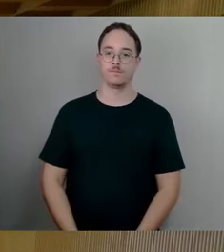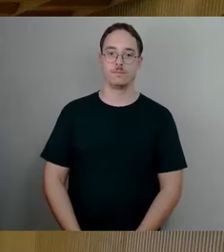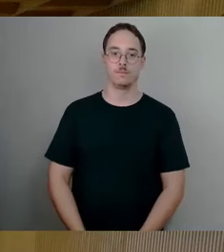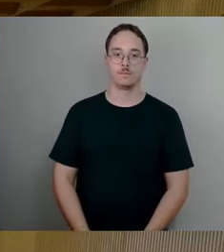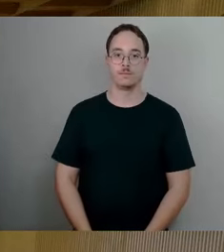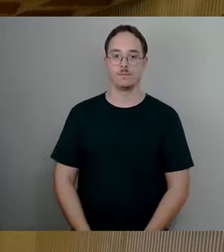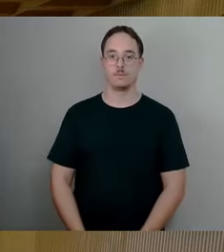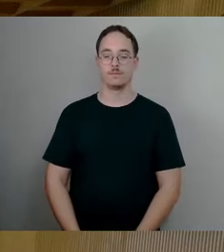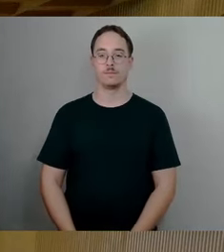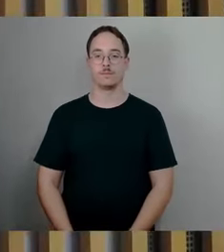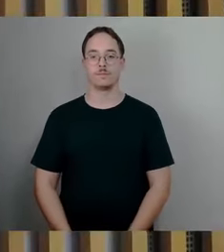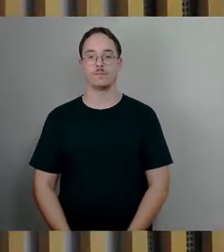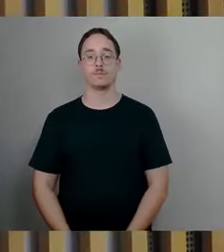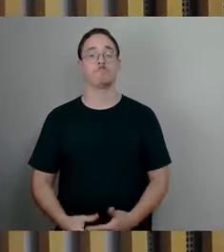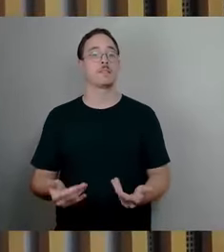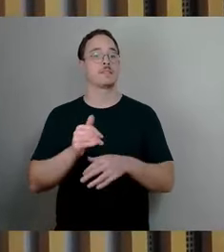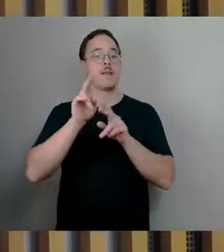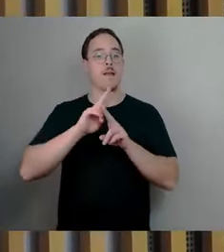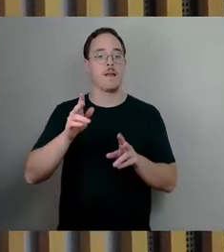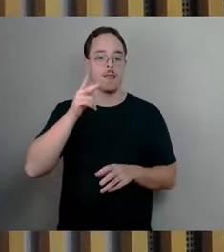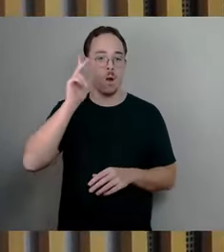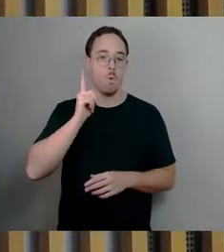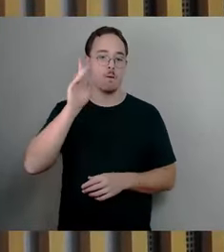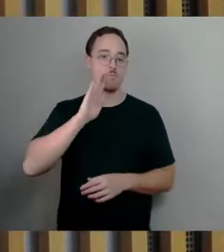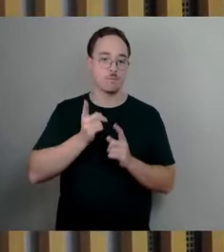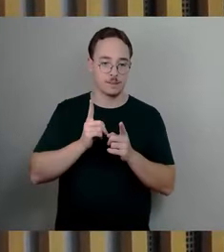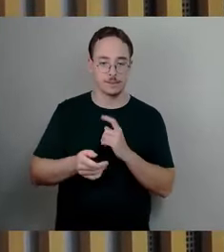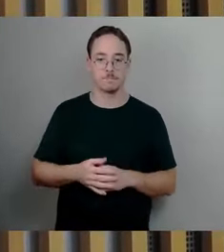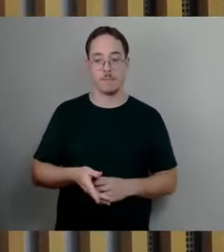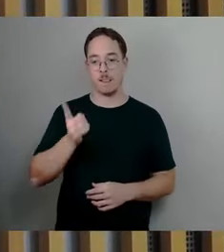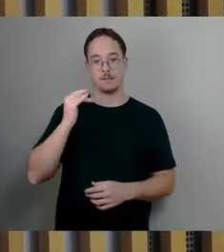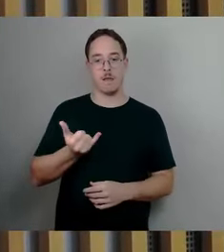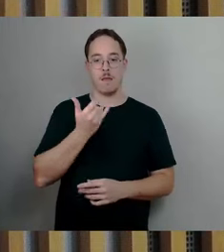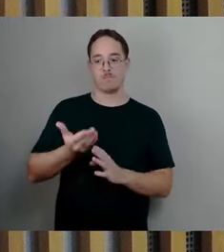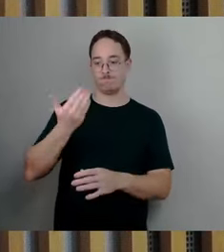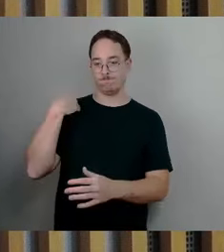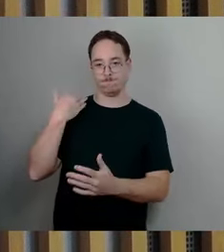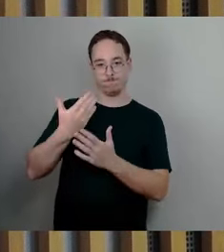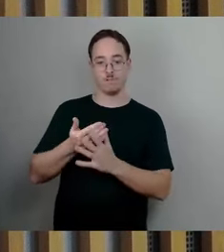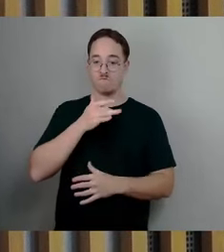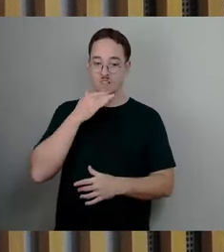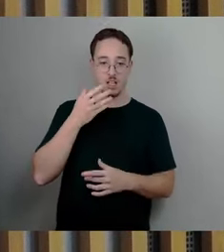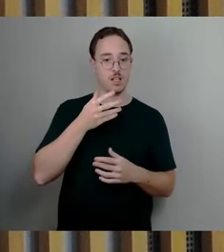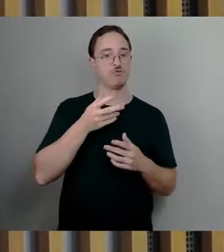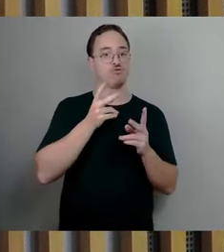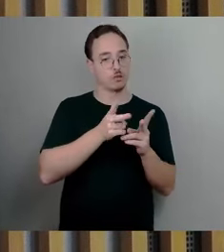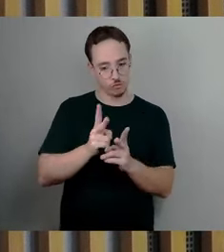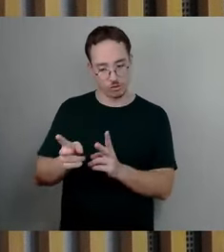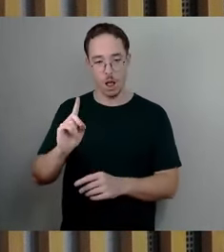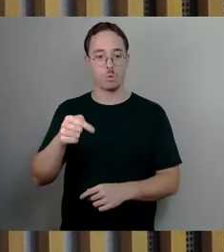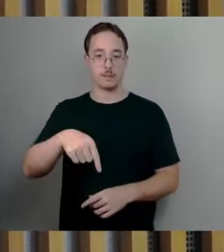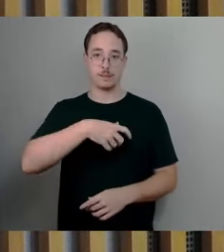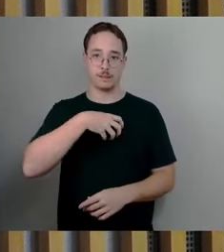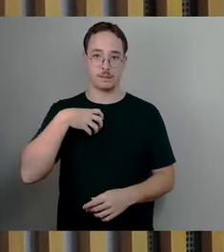Sehr geehrter Herr Oberbürgermeister, in den letzten Jahren hat es in vielen Städten, unter anderem auch in Dresden, eine Entwicklung